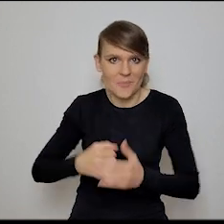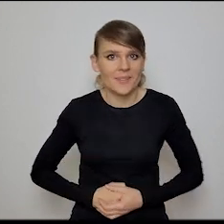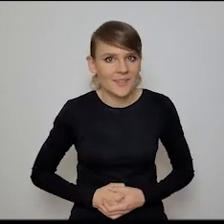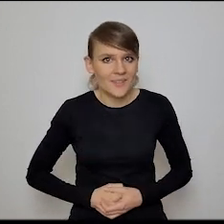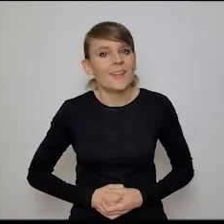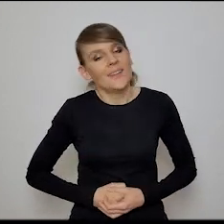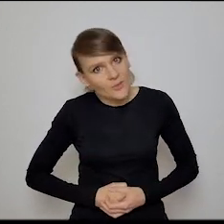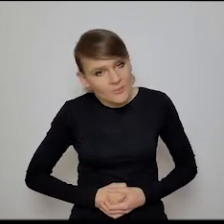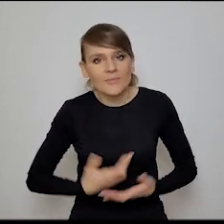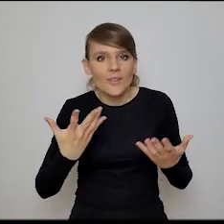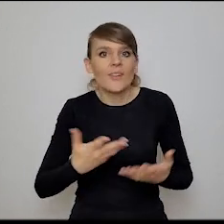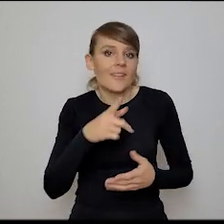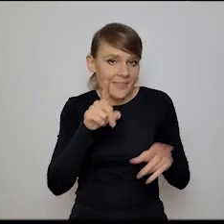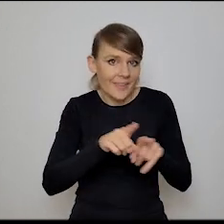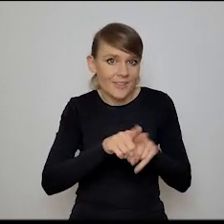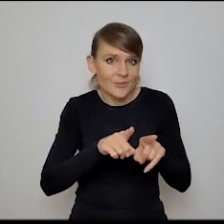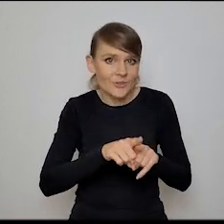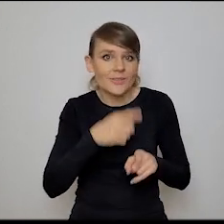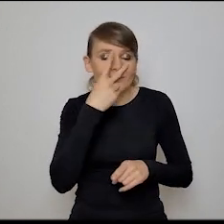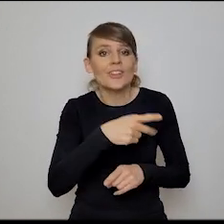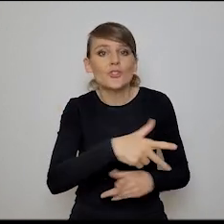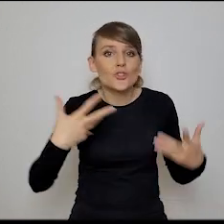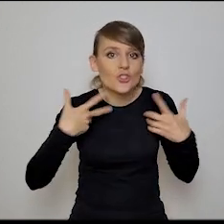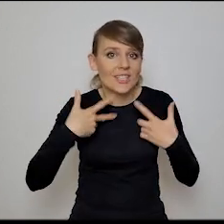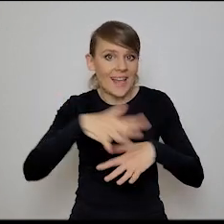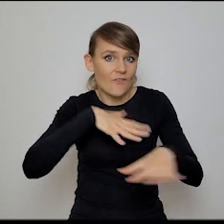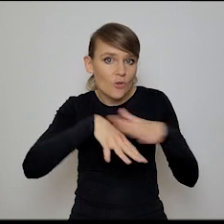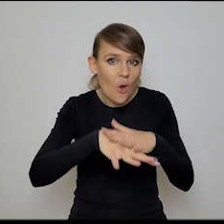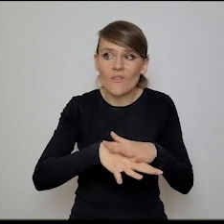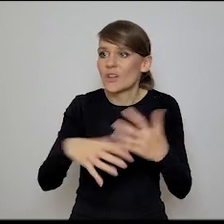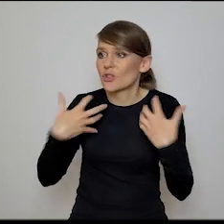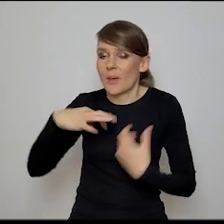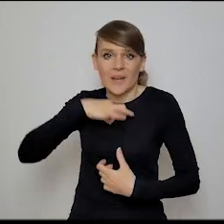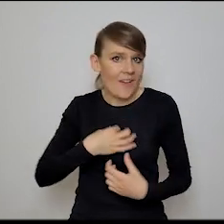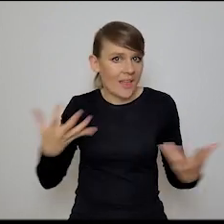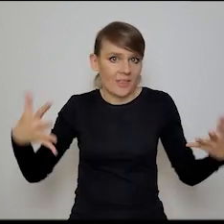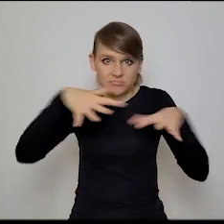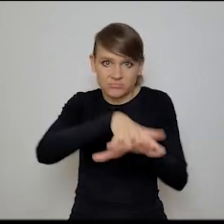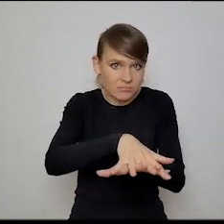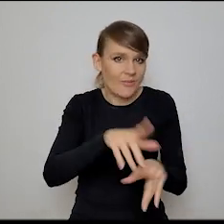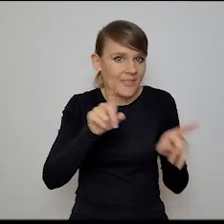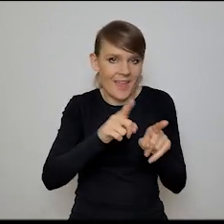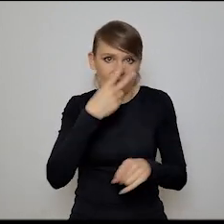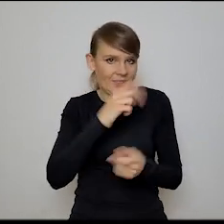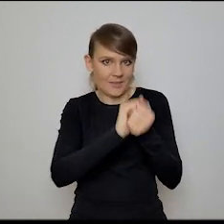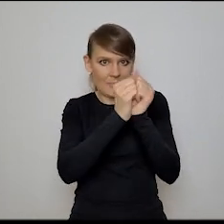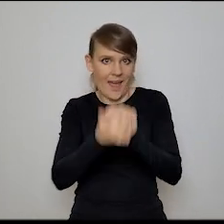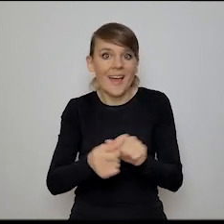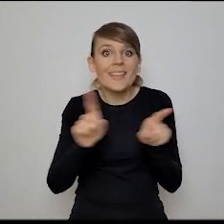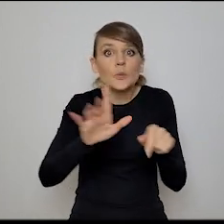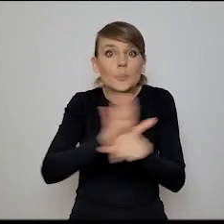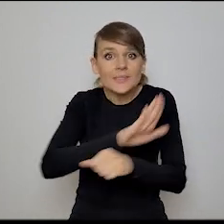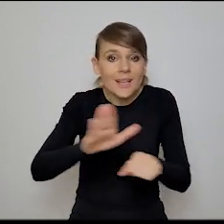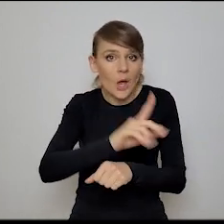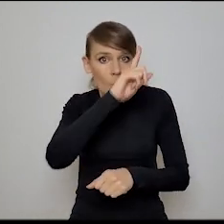No, w ogóle to, że teraz właśnie ta, widzisz, nasze życie zawodowe przenika z tym prywatnym, to jest też rewolucja. W biznesie, wiesz, gdzie ludzie